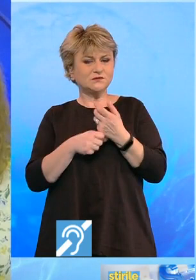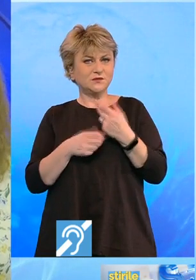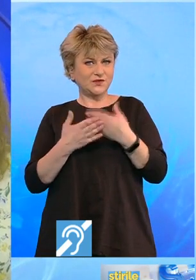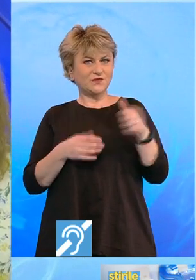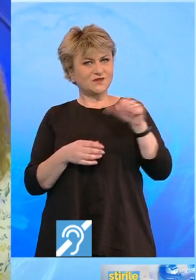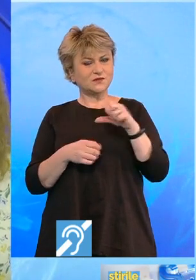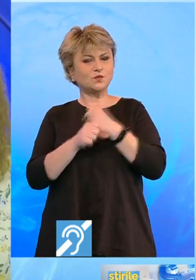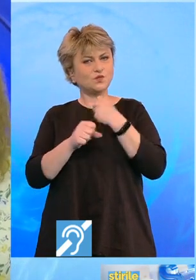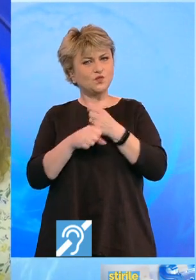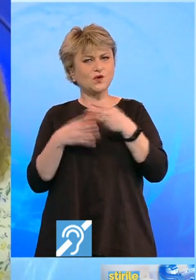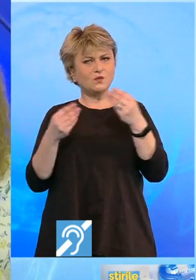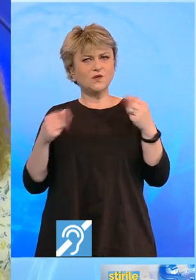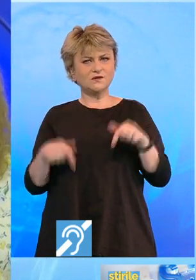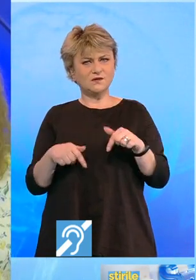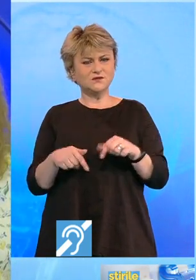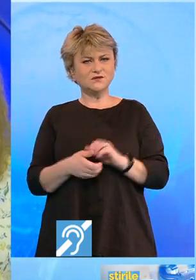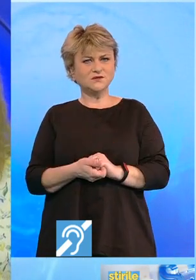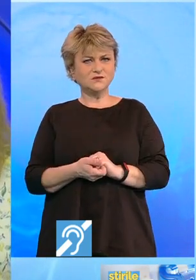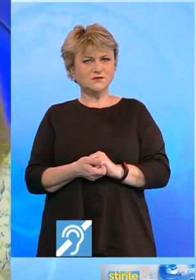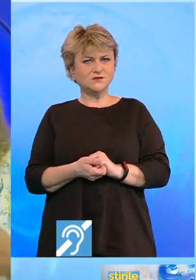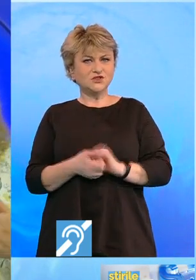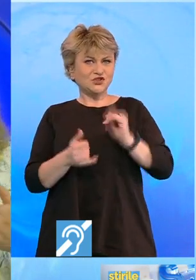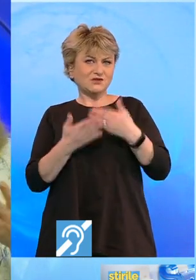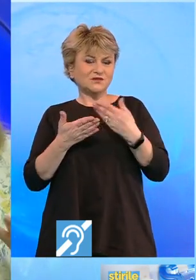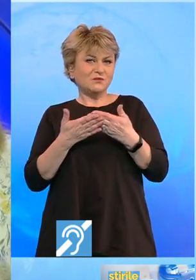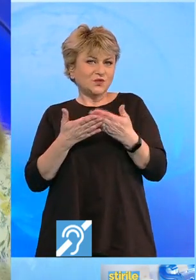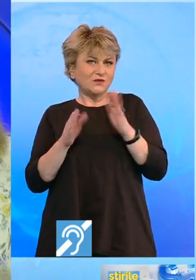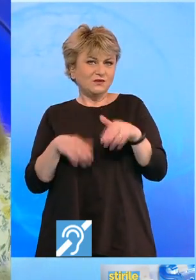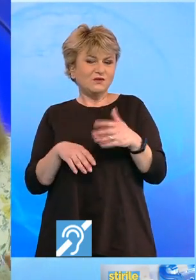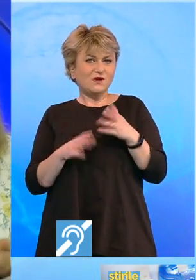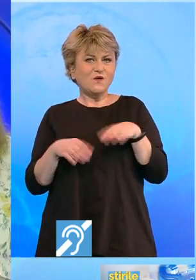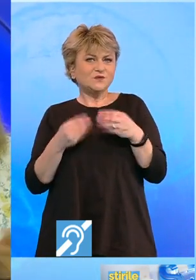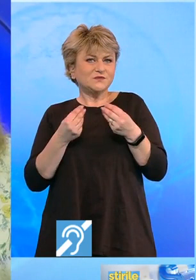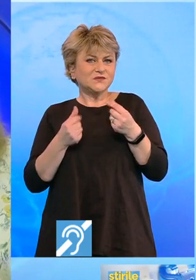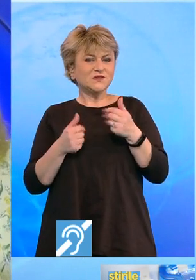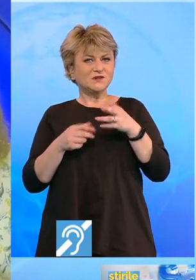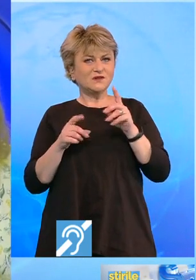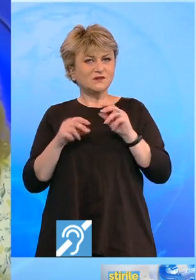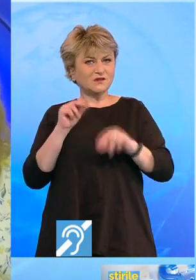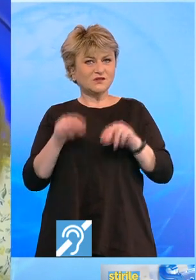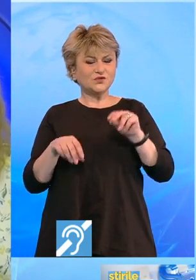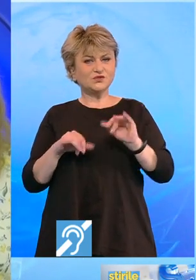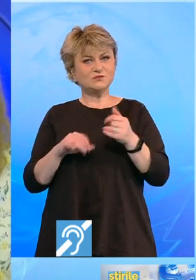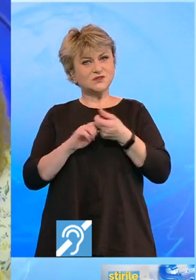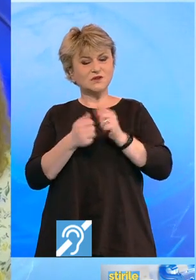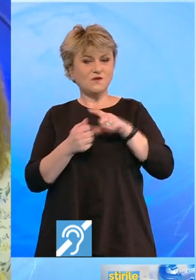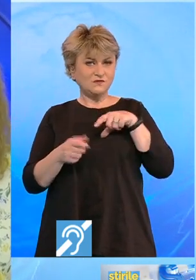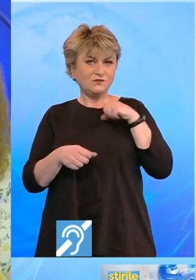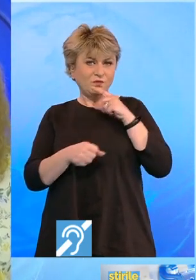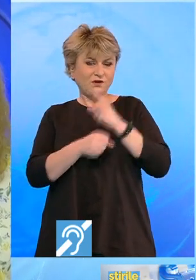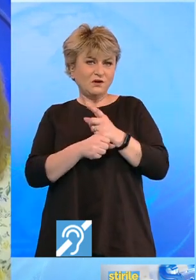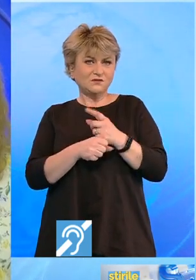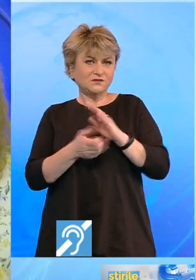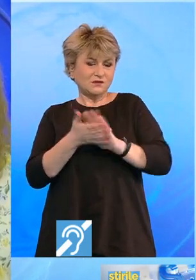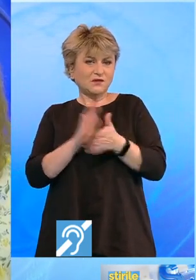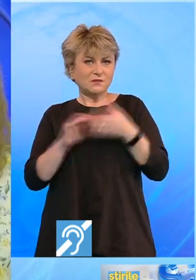vărsător muncă multă astăzi și asta pentru că au spirii de datorie sau sunt obligate de calendar să termine treburile